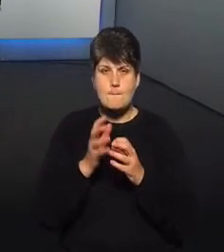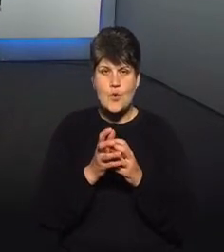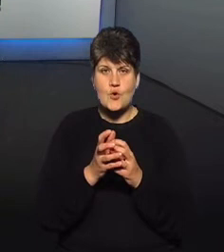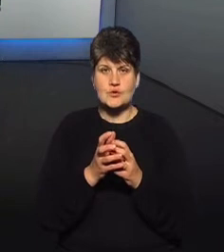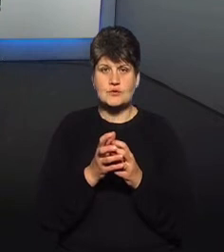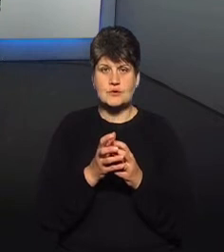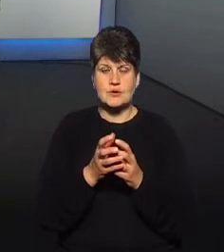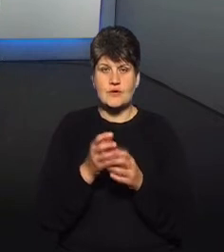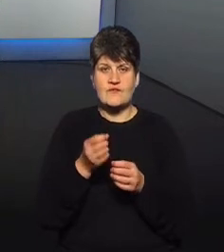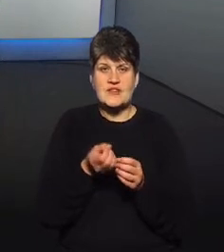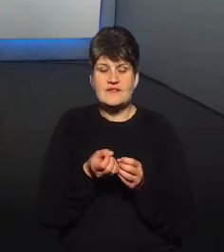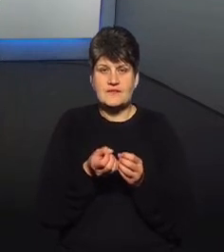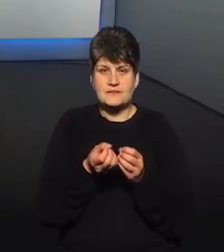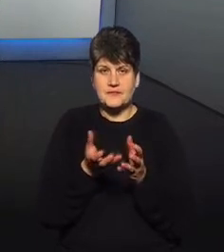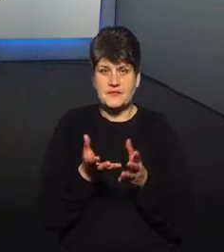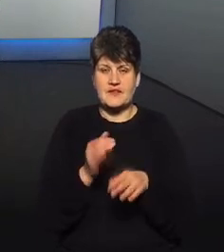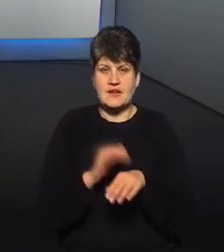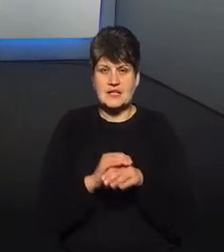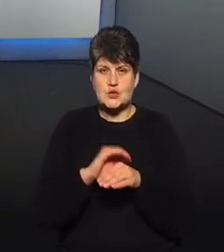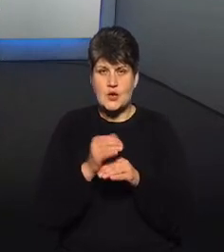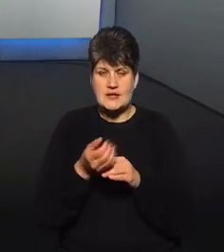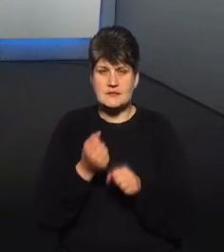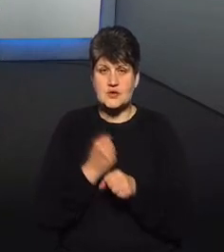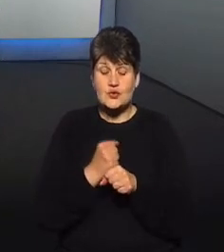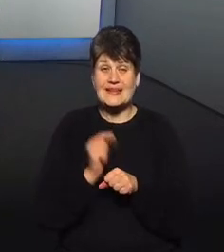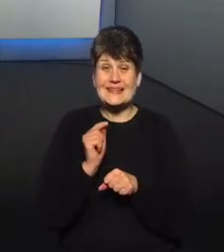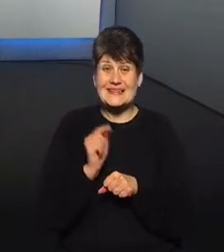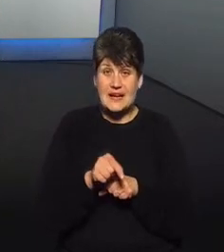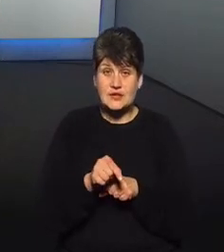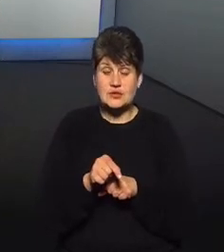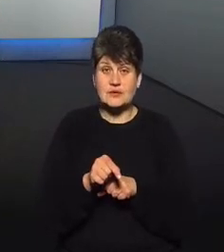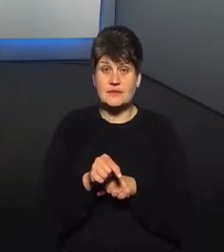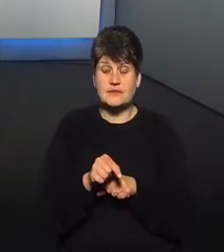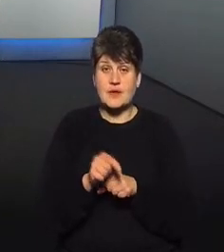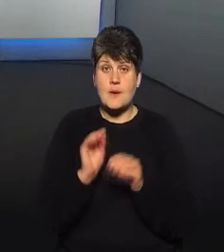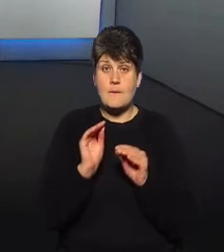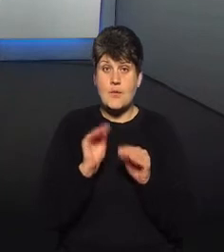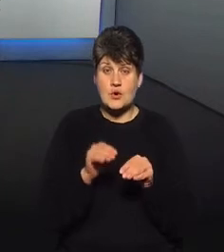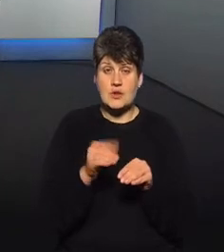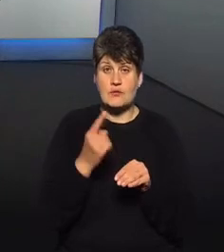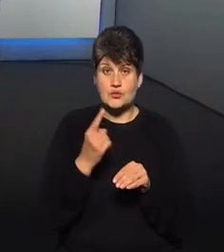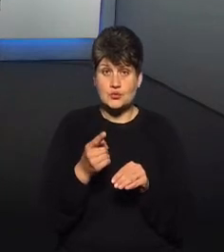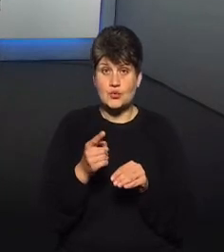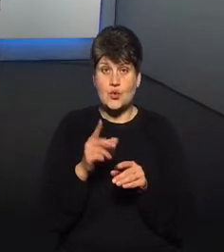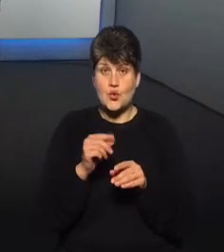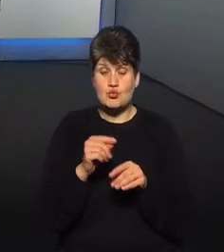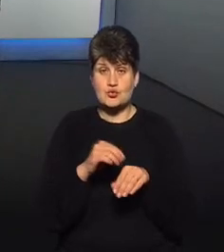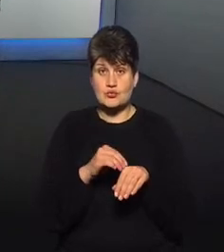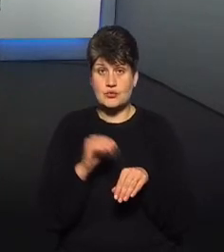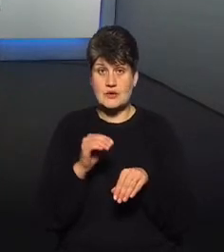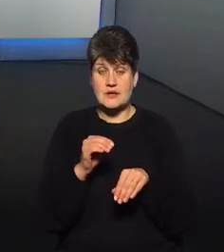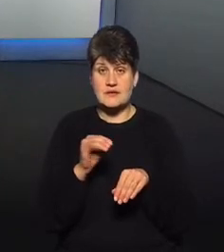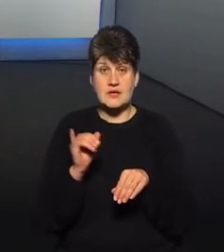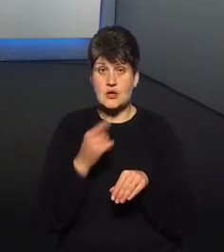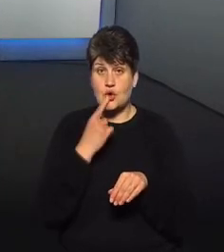навіть фактори згортання спрацьовує так, що одну поклав якусь гемостатичну губочку або якусь серветочку, і кров зупинилася.